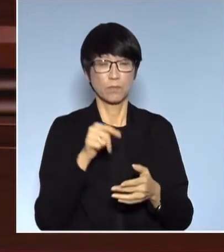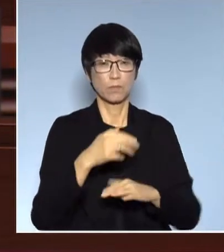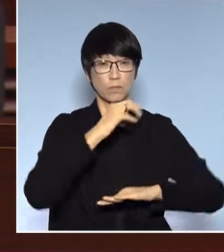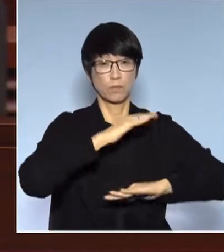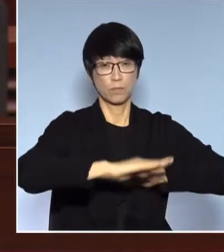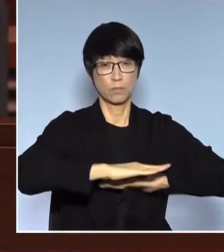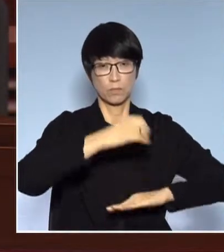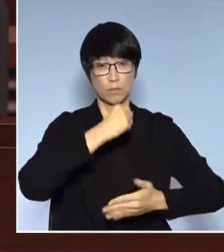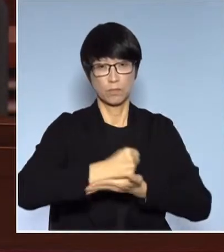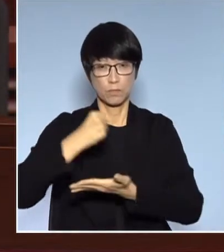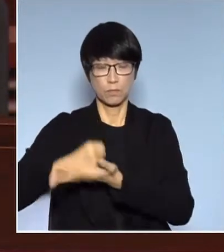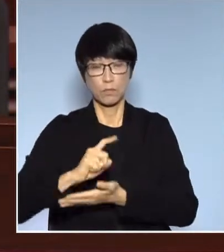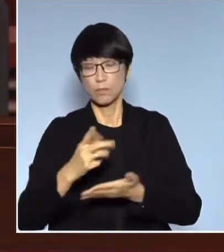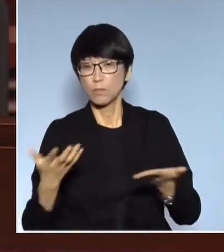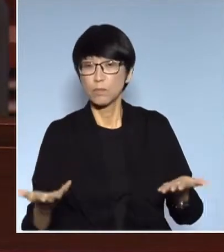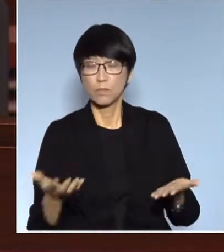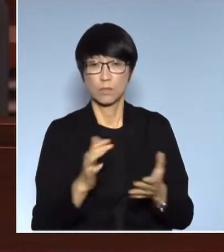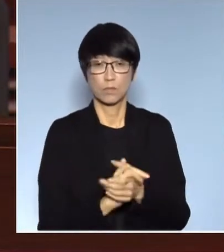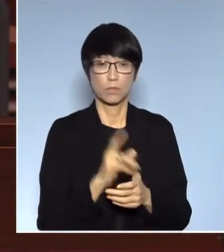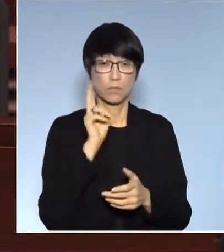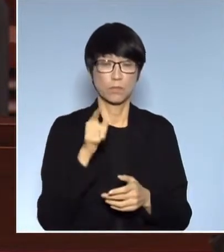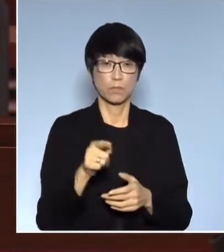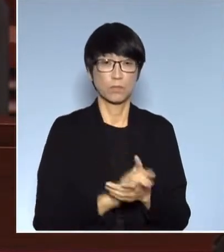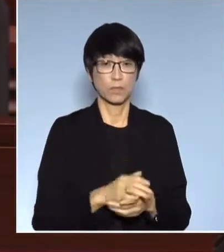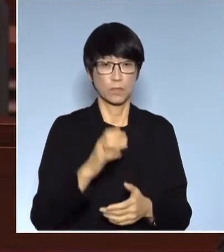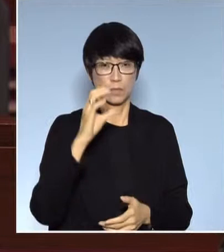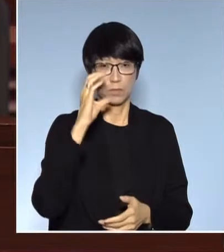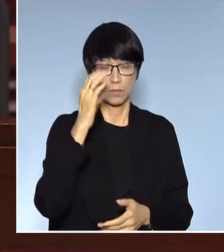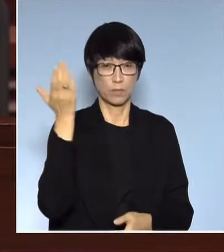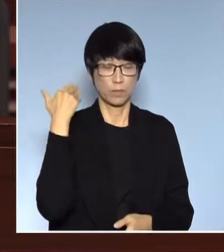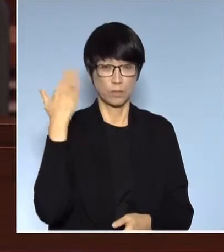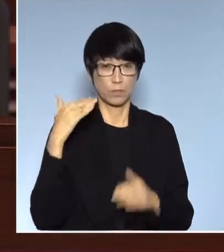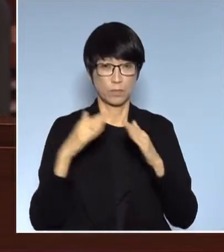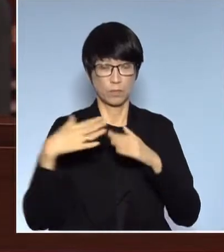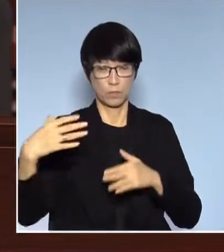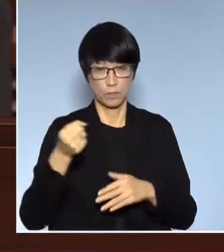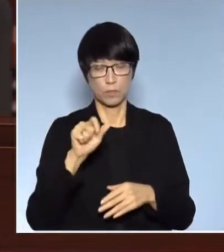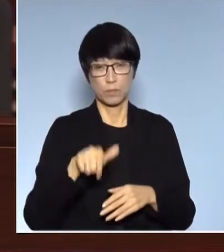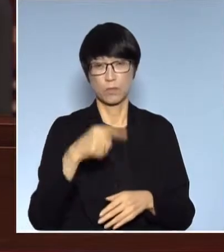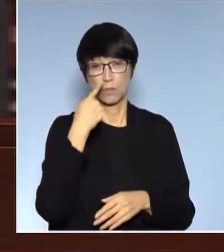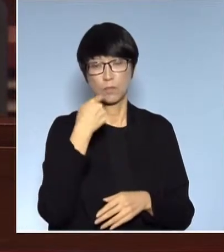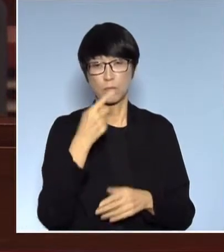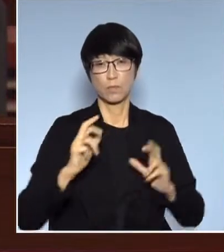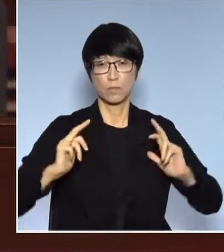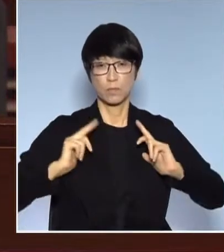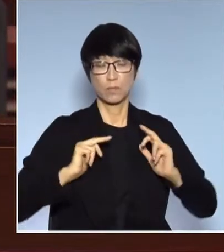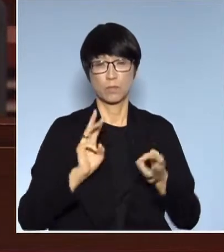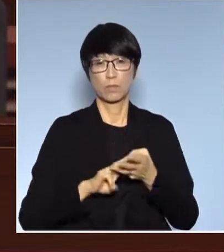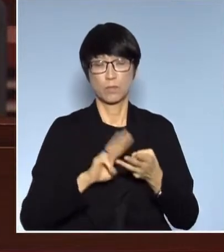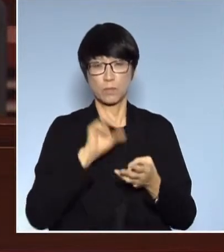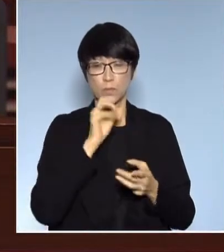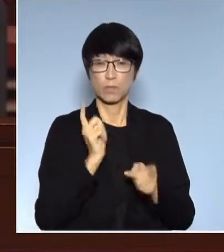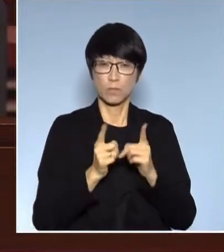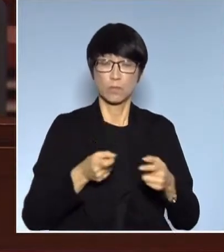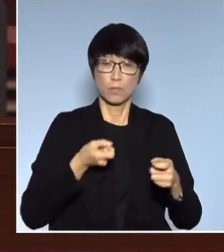兩檢又行不行呢甚至就說好像鄭玉華即是時任局長說就是在福田口岸做那個就近一點了